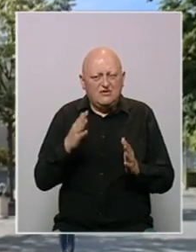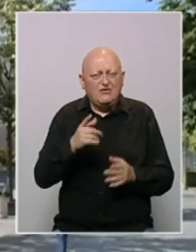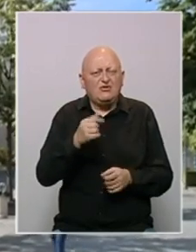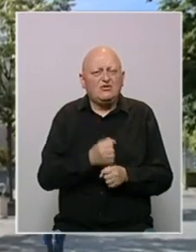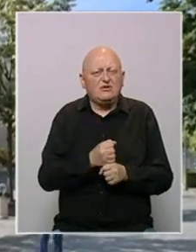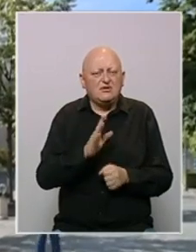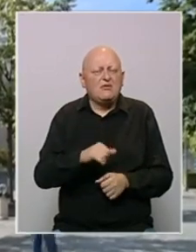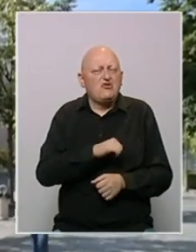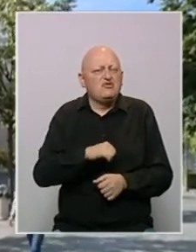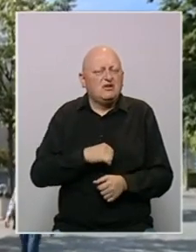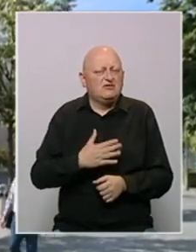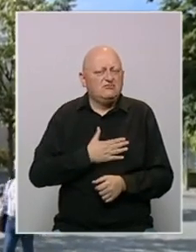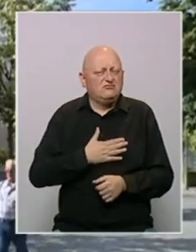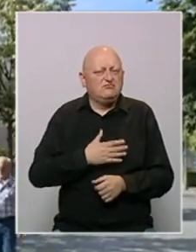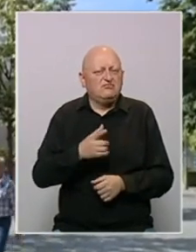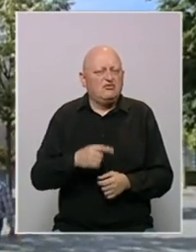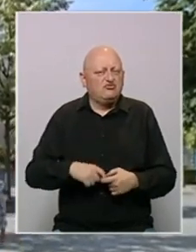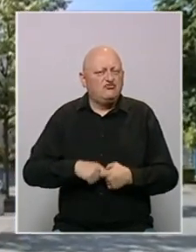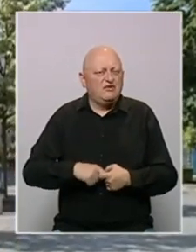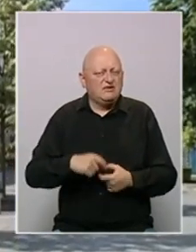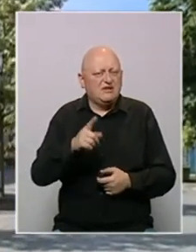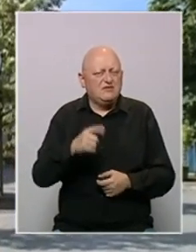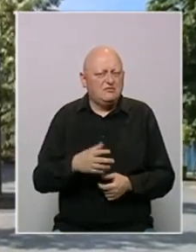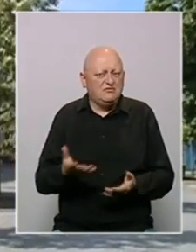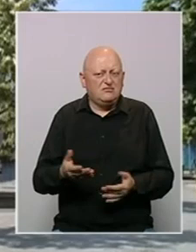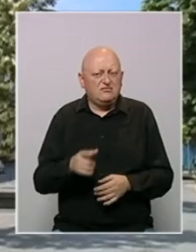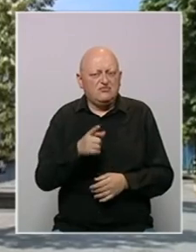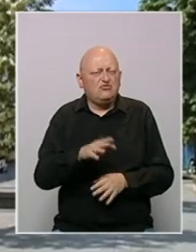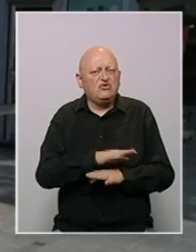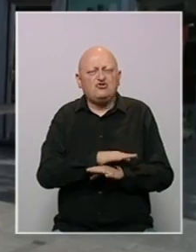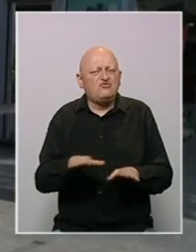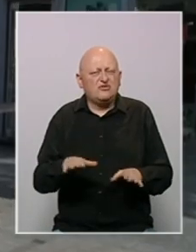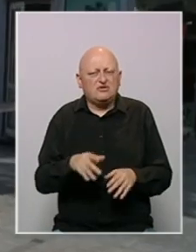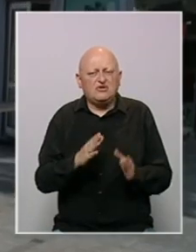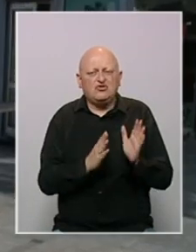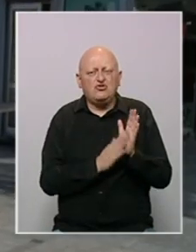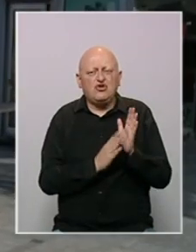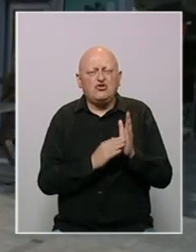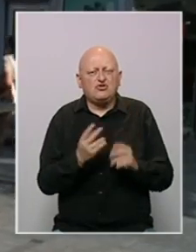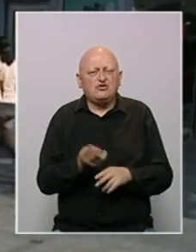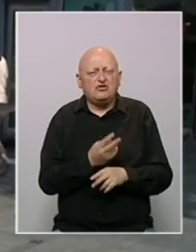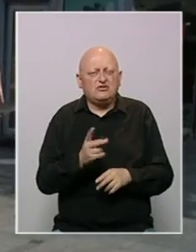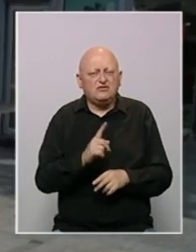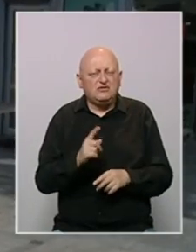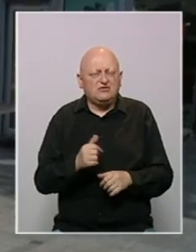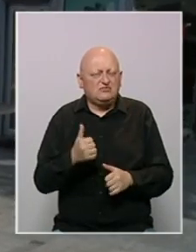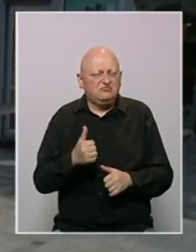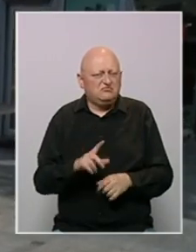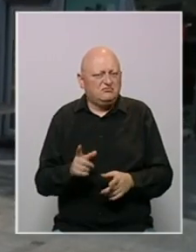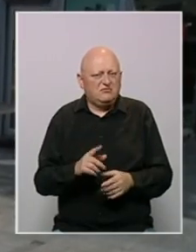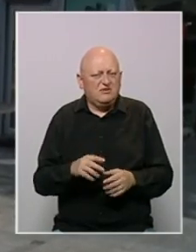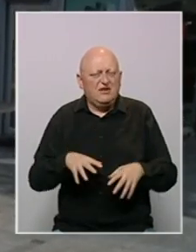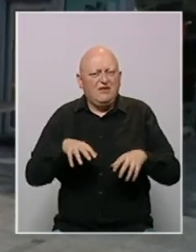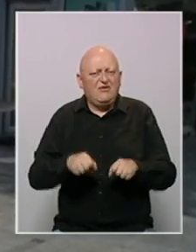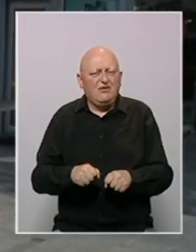to rade, imaju interesa. Imaju i oni, oni su talusni, imaju i onda to tako ide. A to je inače tako svugdje. Dokaz da država nije čista. Da se u